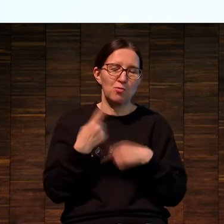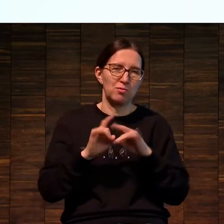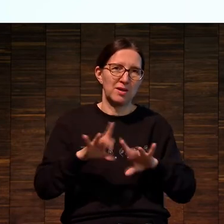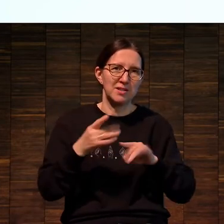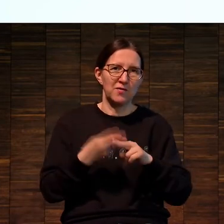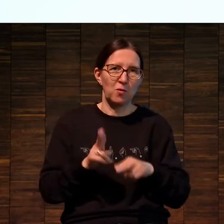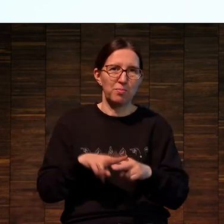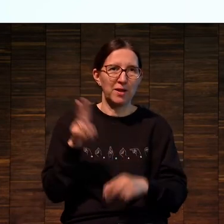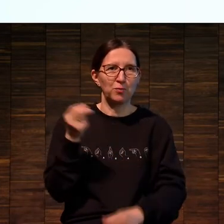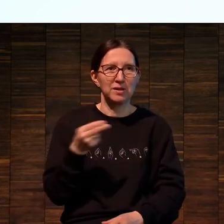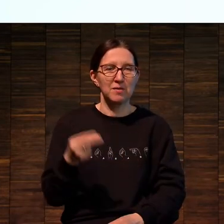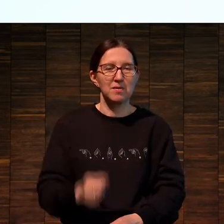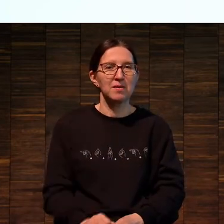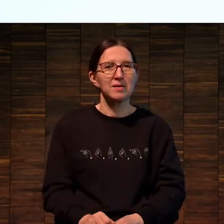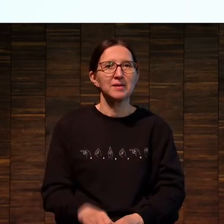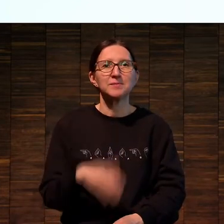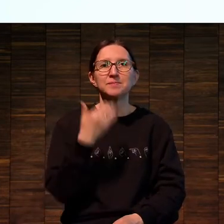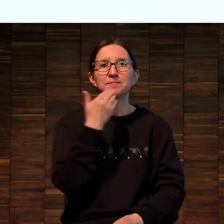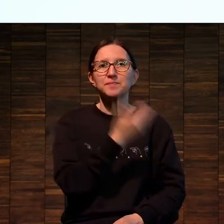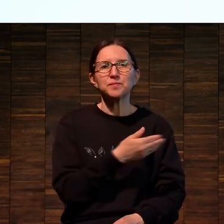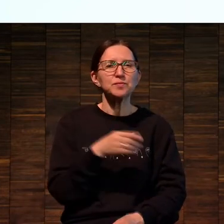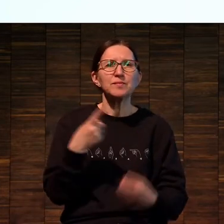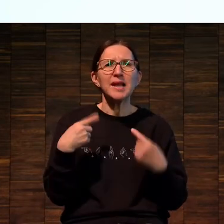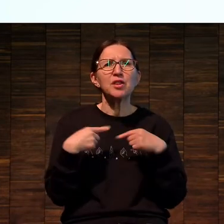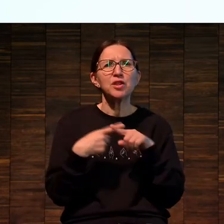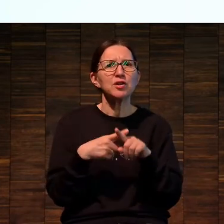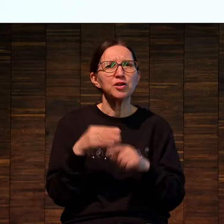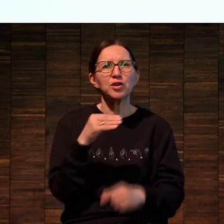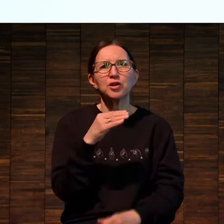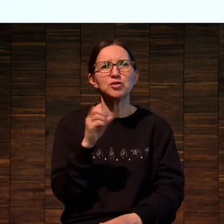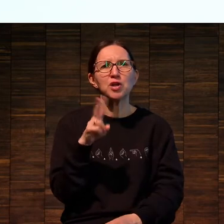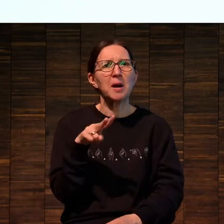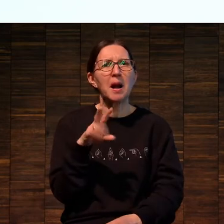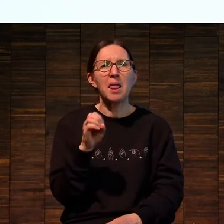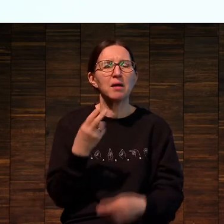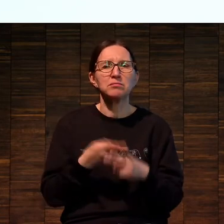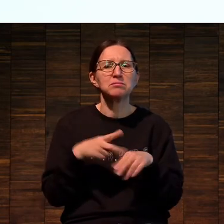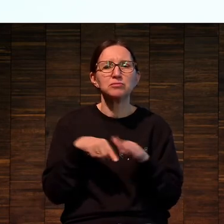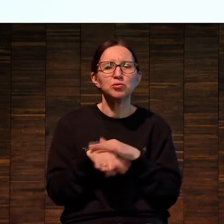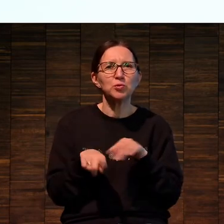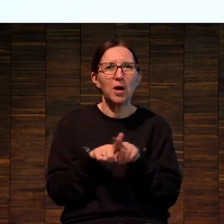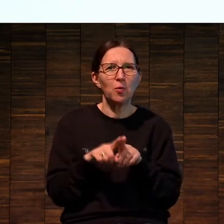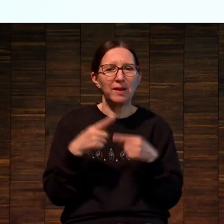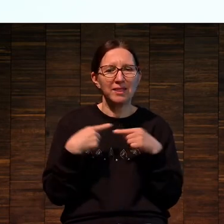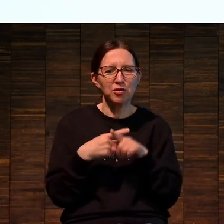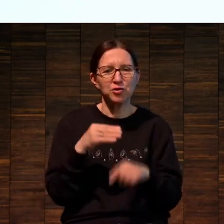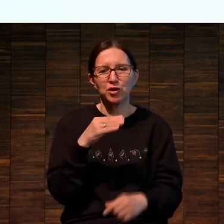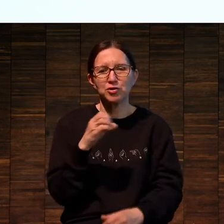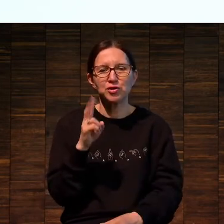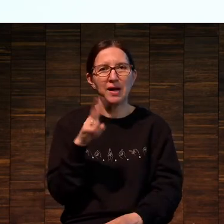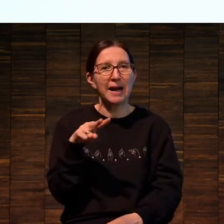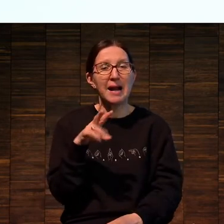А вот техника Жиклея что-то... Техника Жиклея, значит,